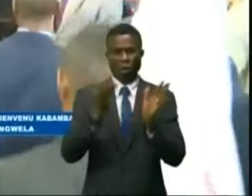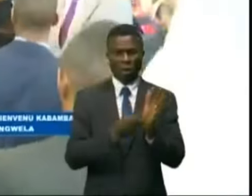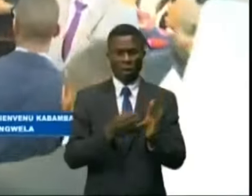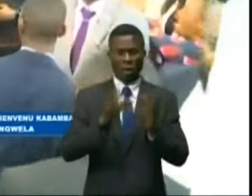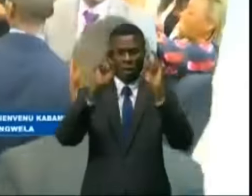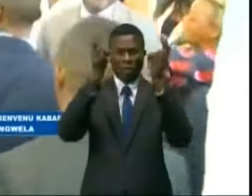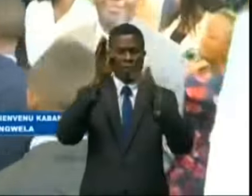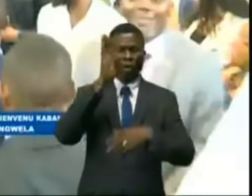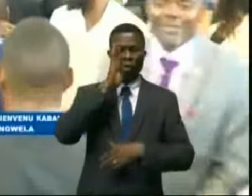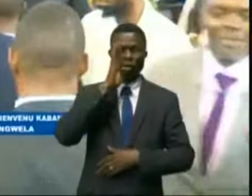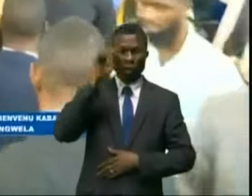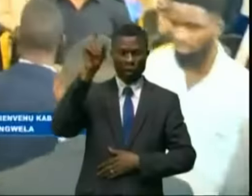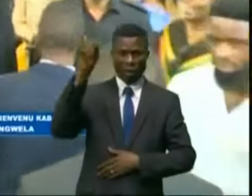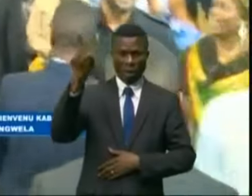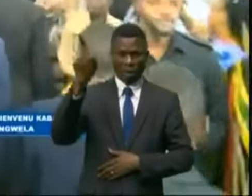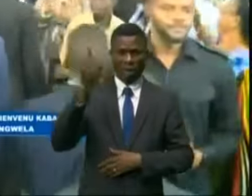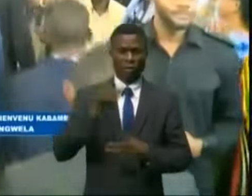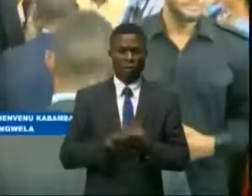Bruxelles.